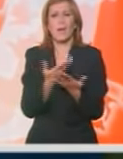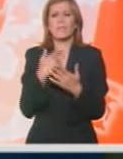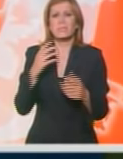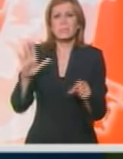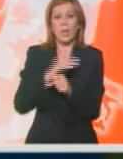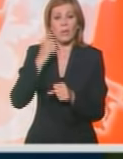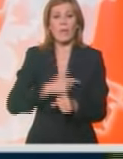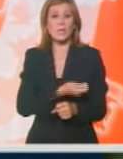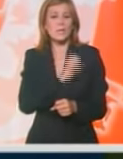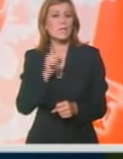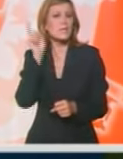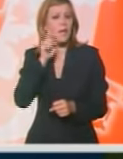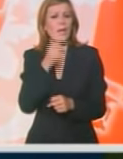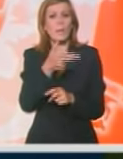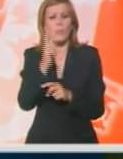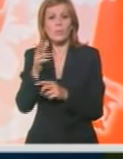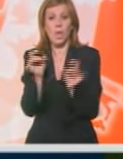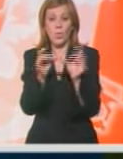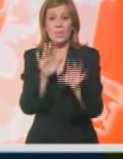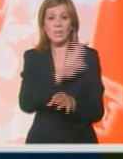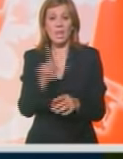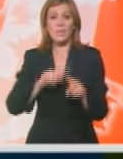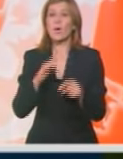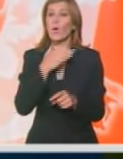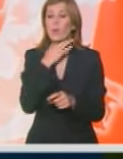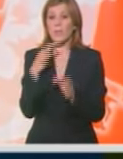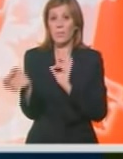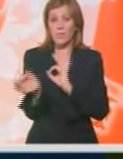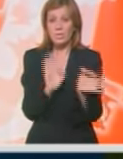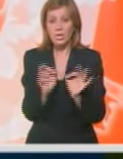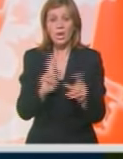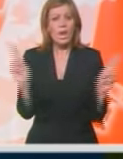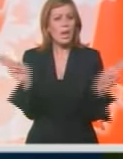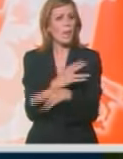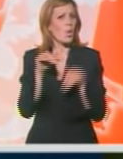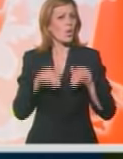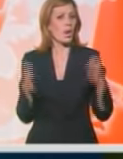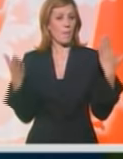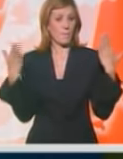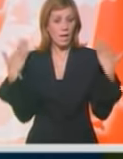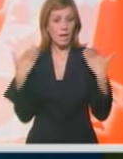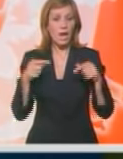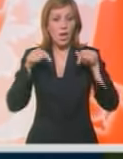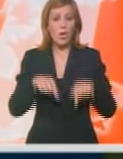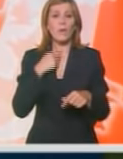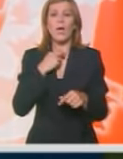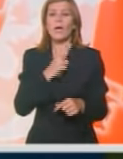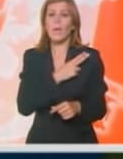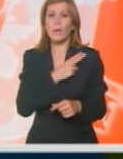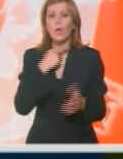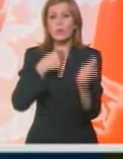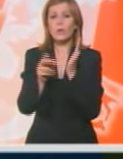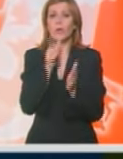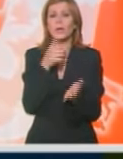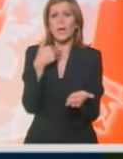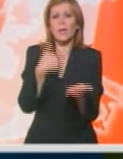policajce se svakodnevno puca na ulici. Deca zbog ugrožene bezbednosti ne mogu da sigraju u parkovima, a ovdje imamo tužioca koji želi